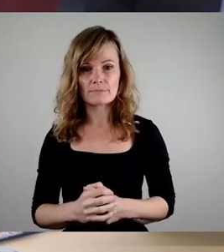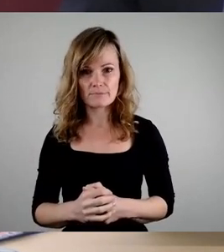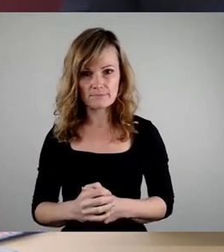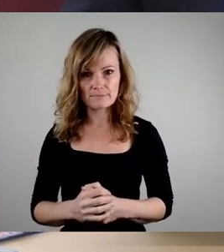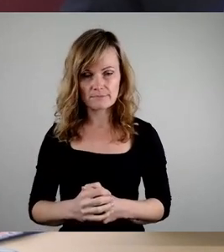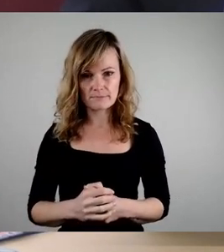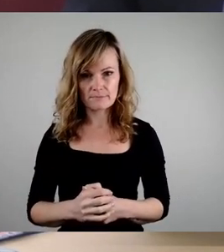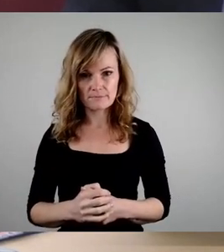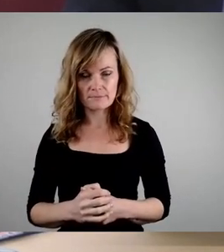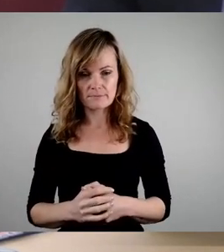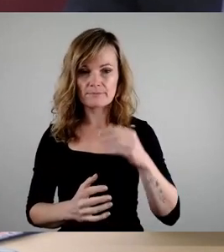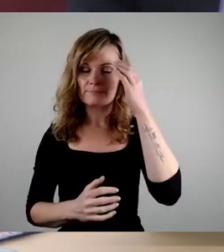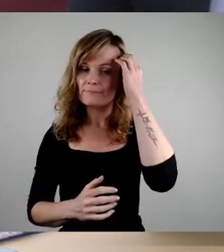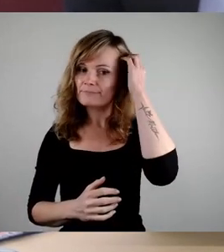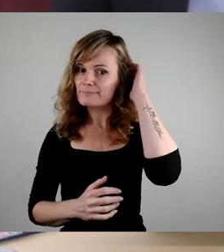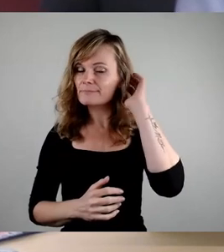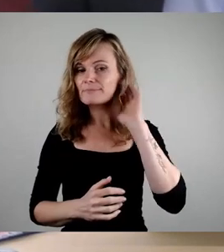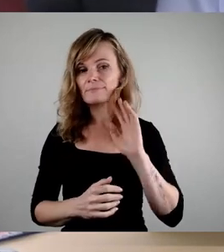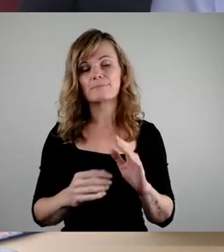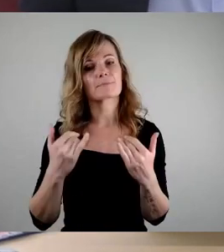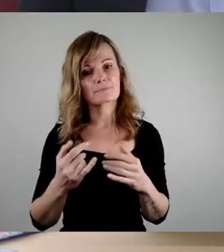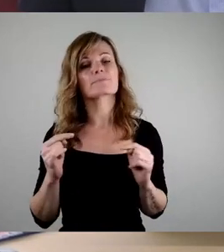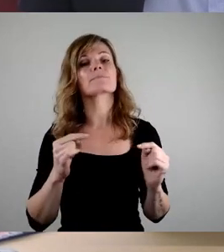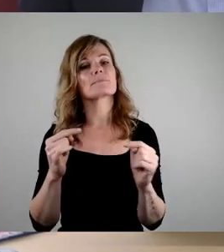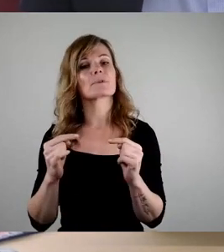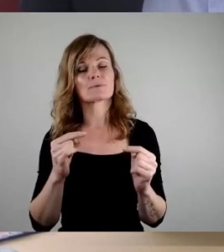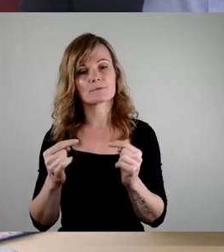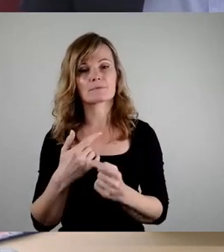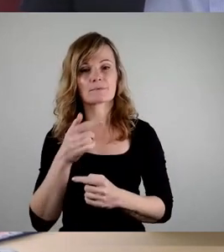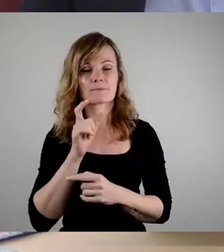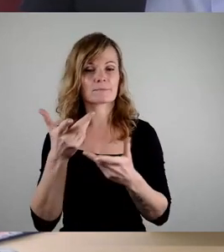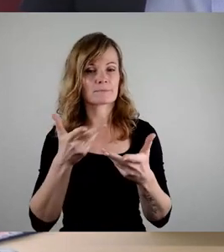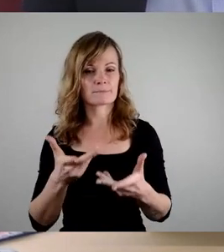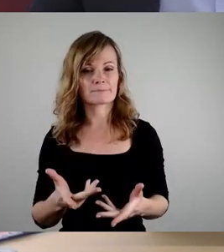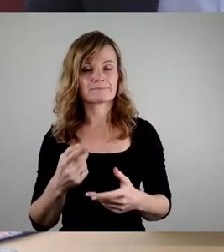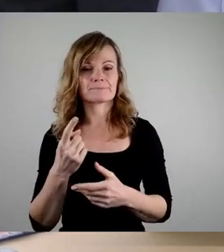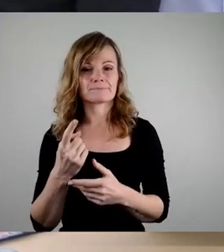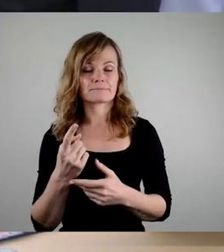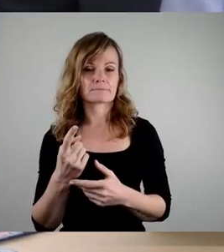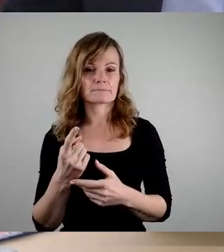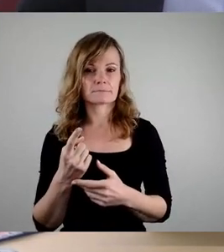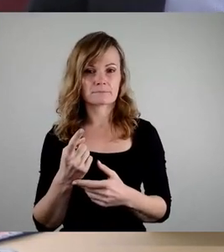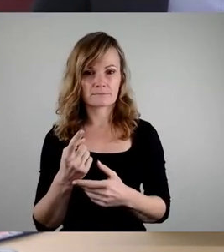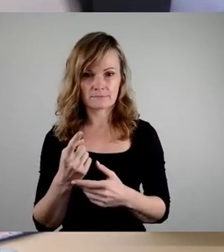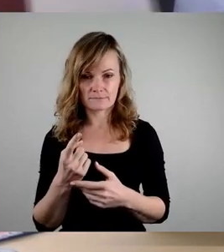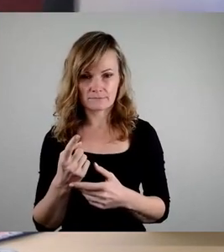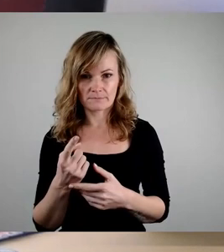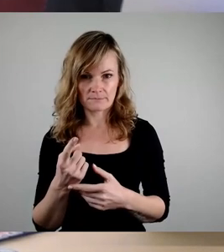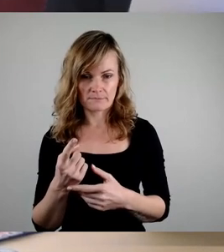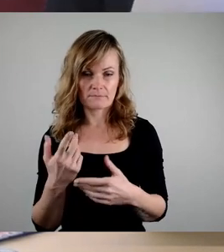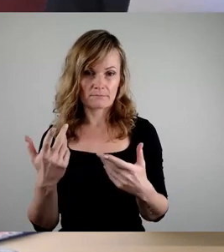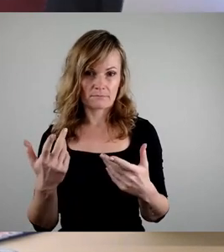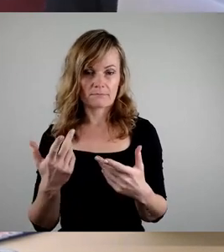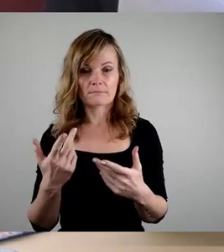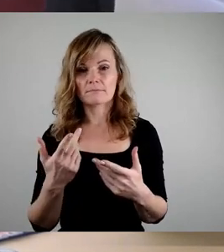So, wir kommen zur Diskussion. Wortbeiträge ist mir einer fix angemeldet, einer eventuell. Fangen wir mit